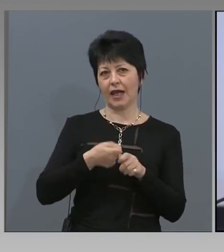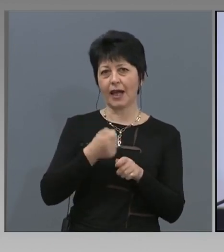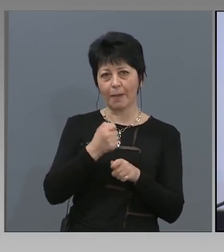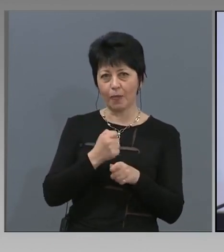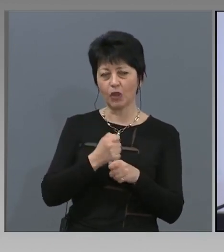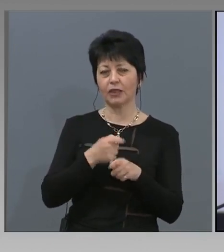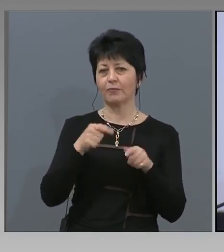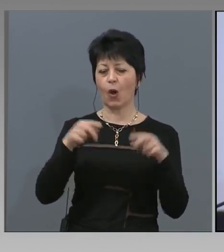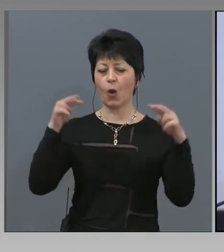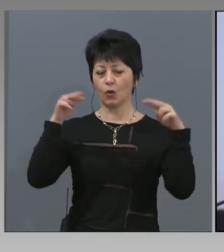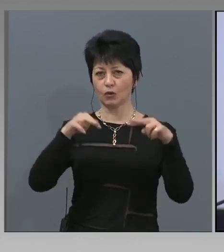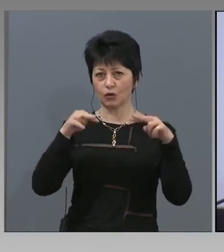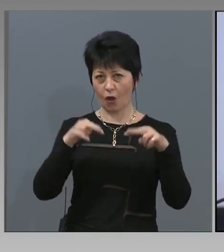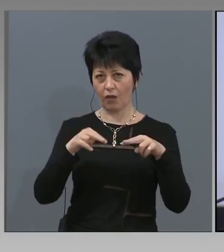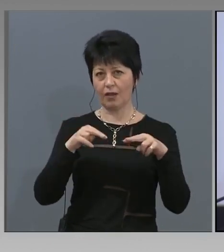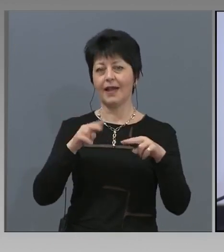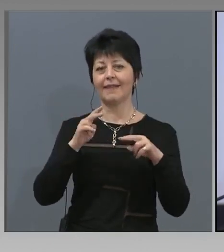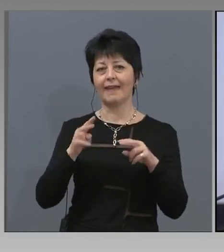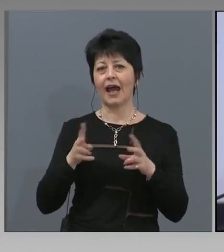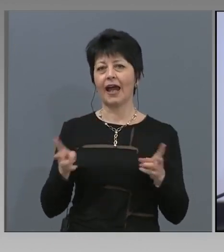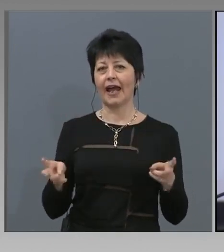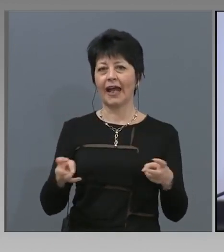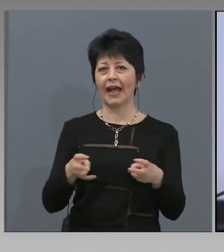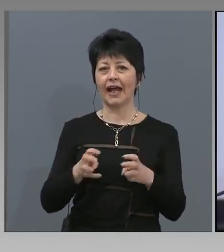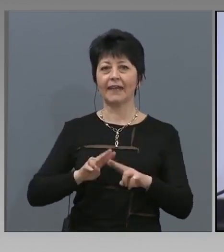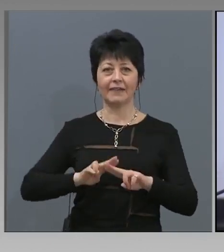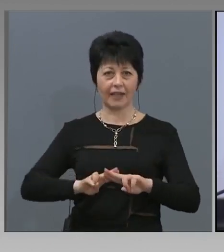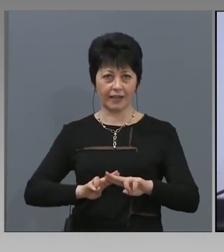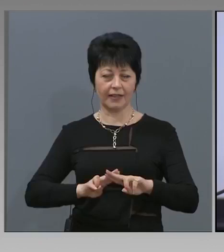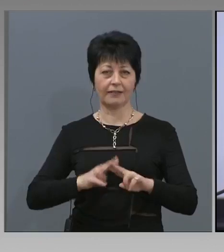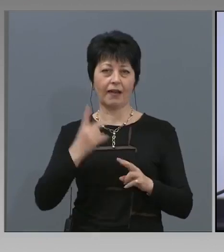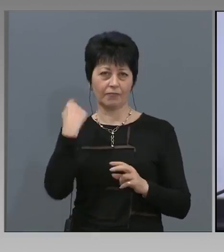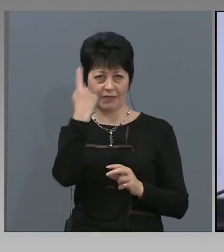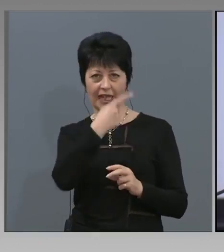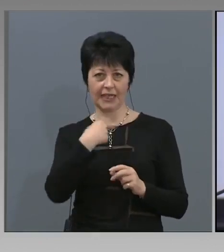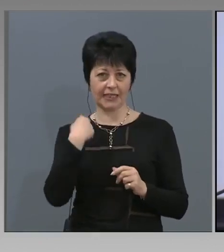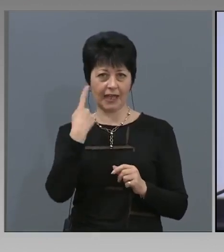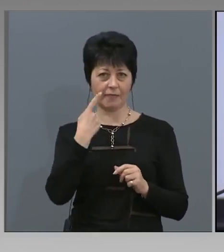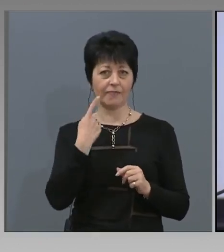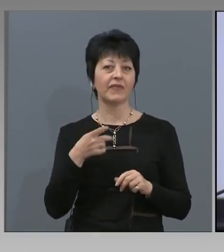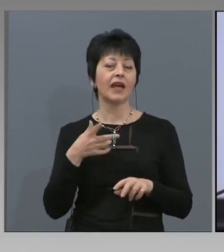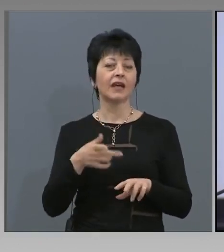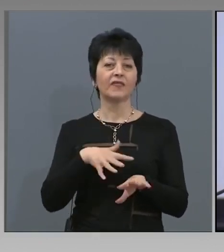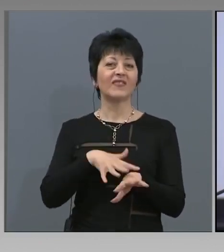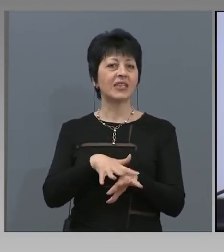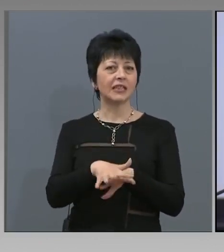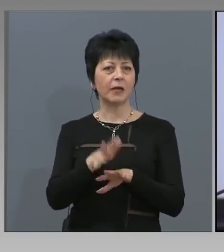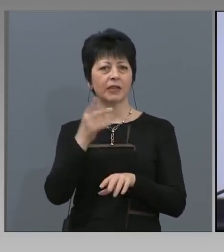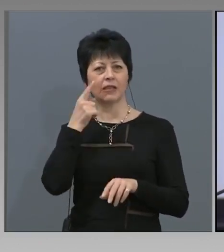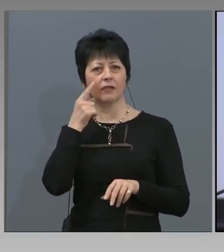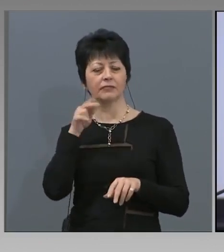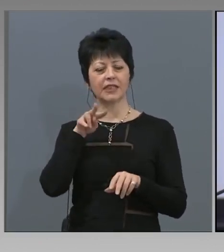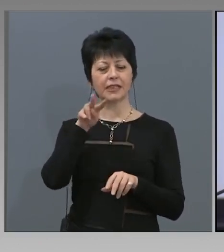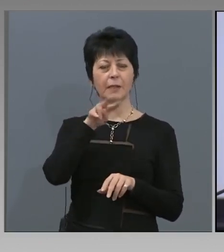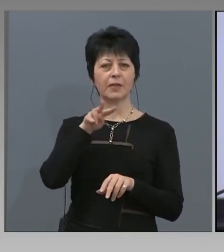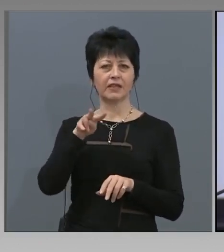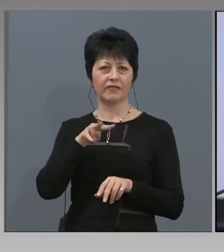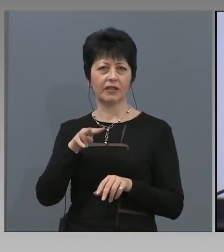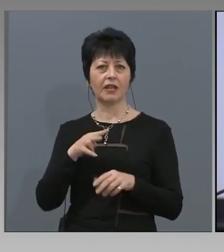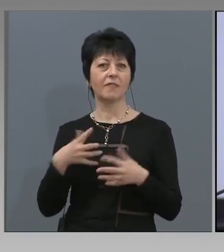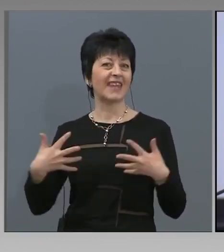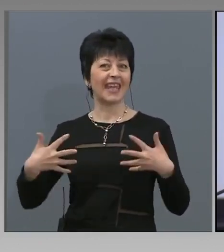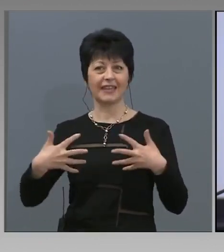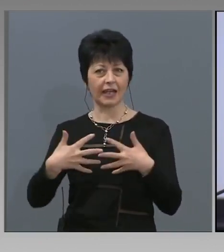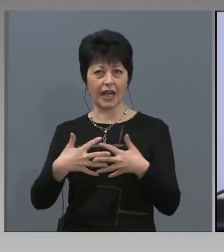контрол на карантираните лица. Също така в системата са предвидени множество интеграции